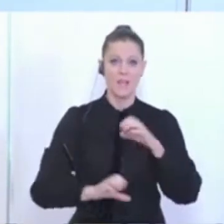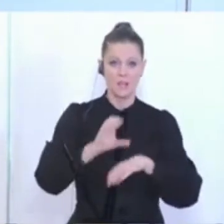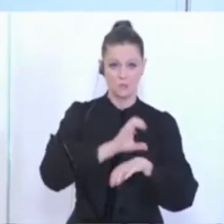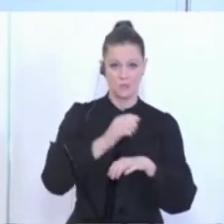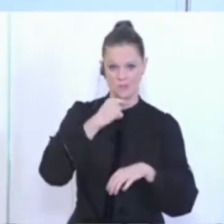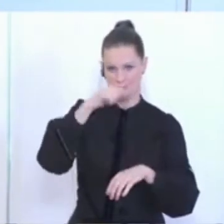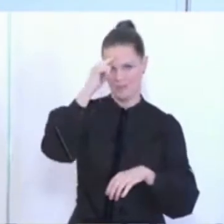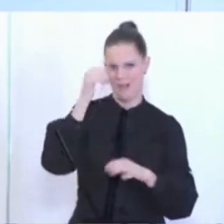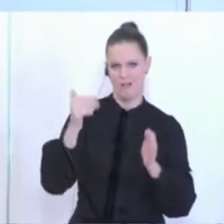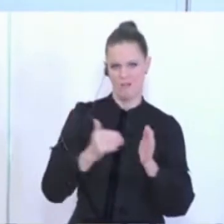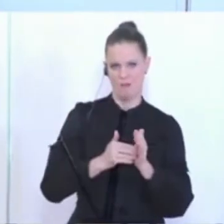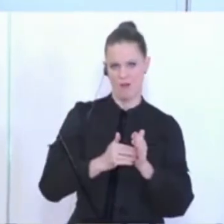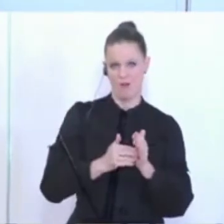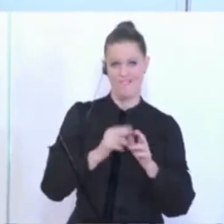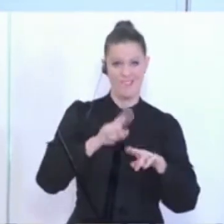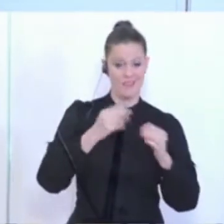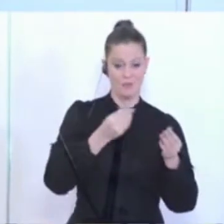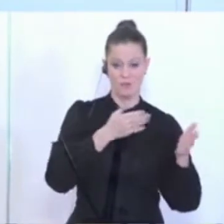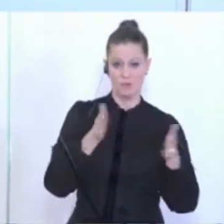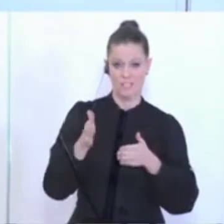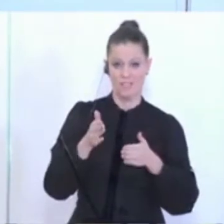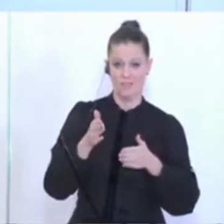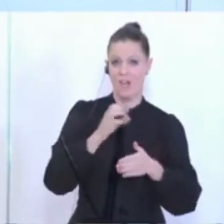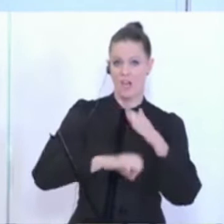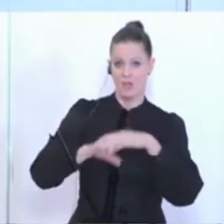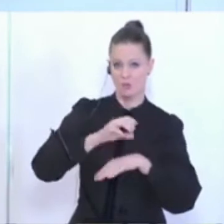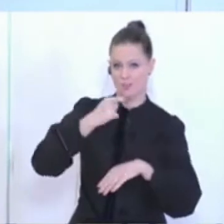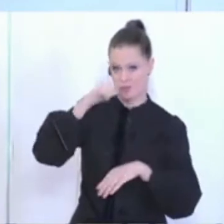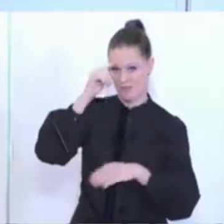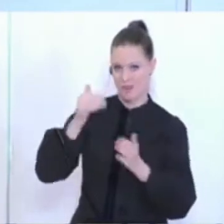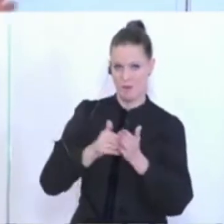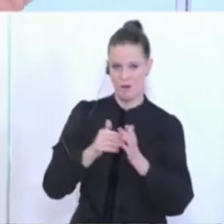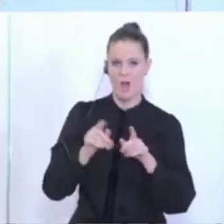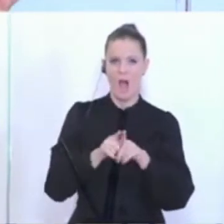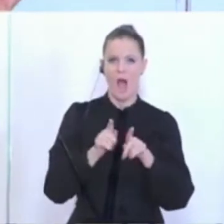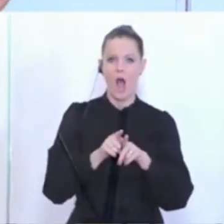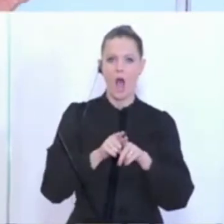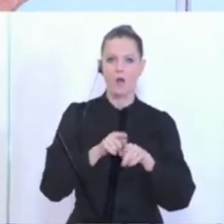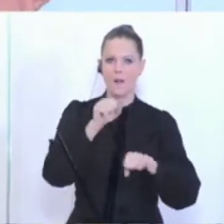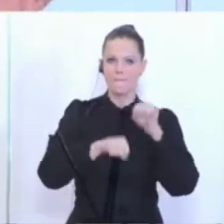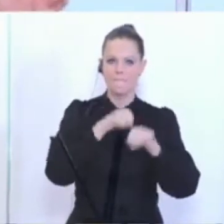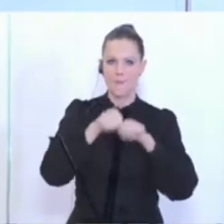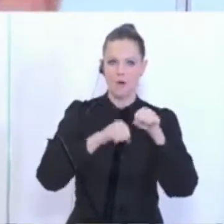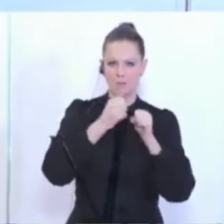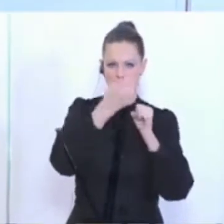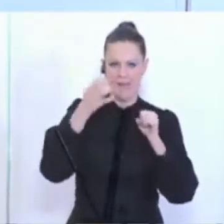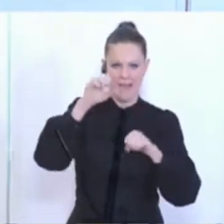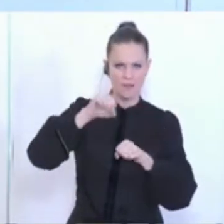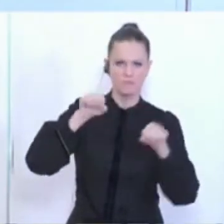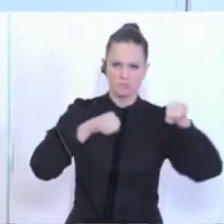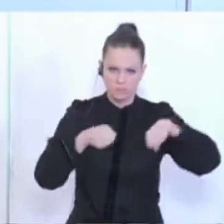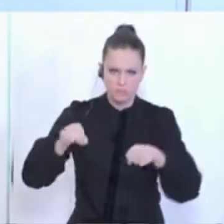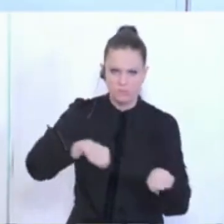Krankenhaus, wenn denn doch größer was schiefgehen würde. das Gleiche gilt für Mountainbiken. Nicht, dass das generell jetzt quasi